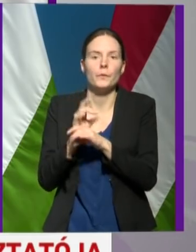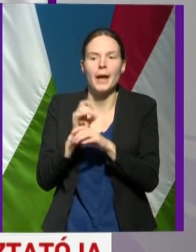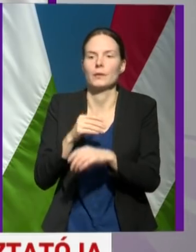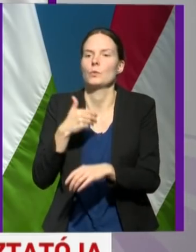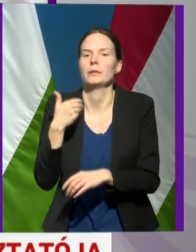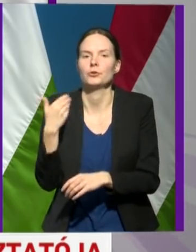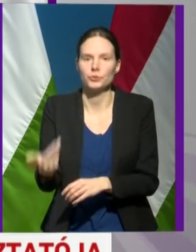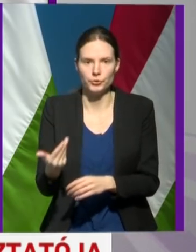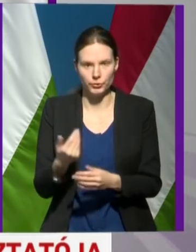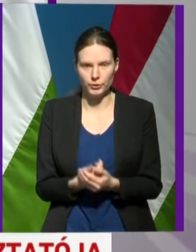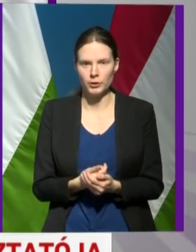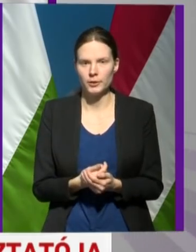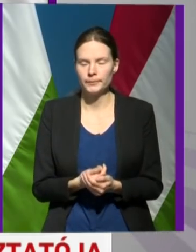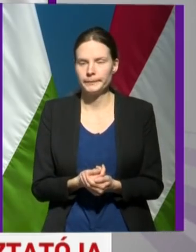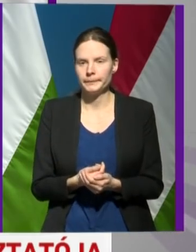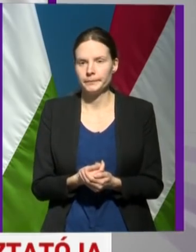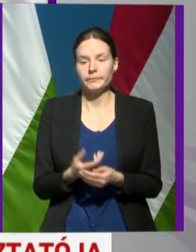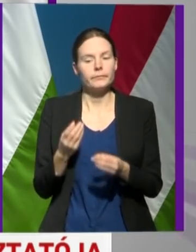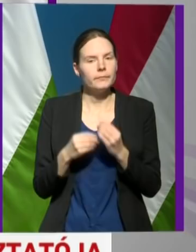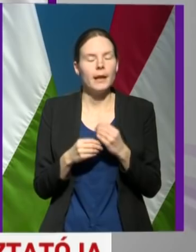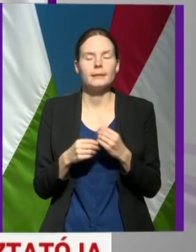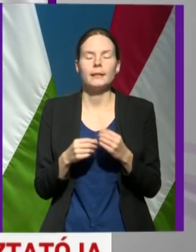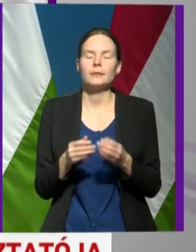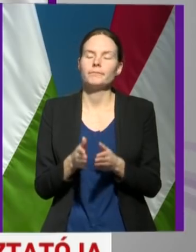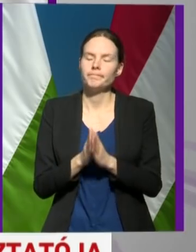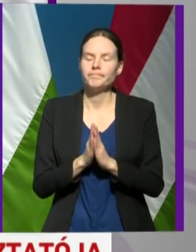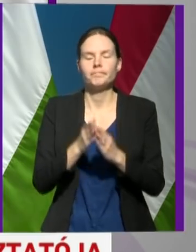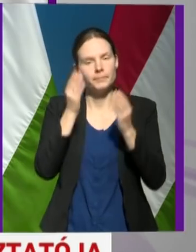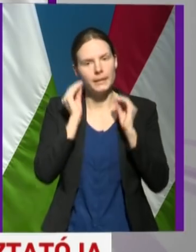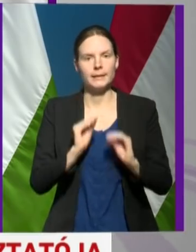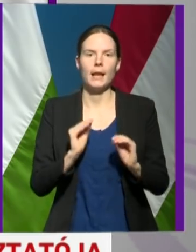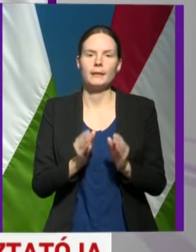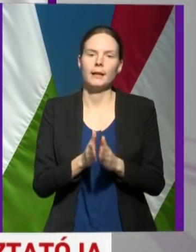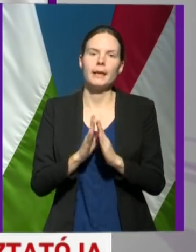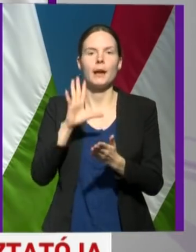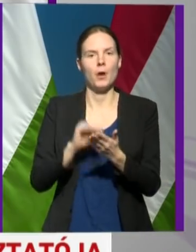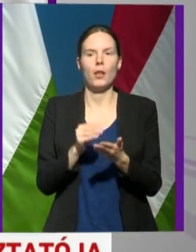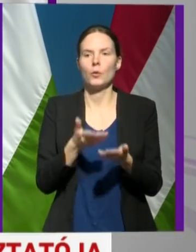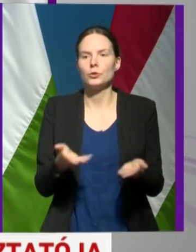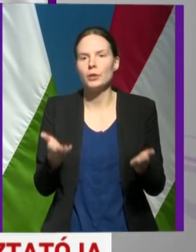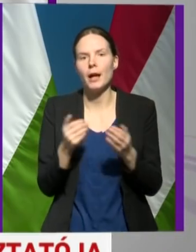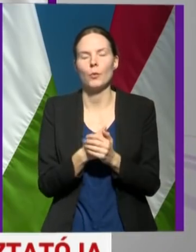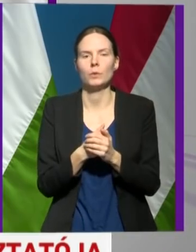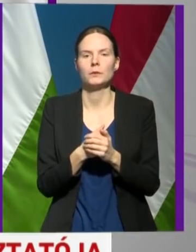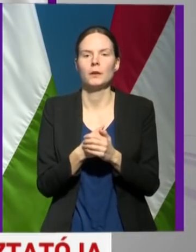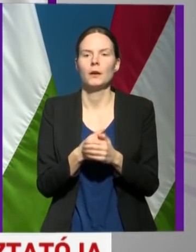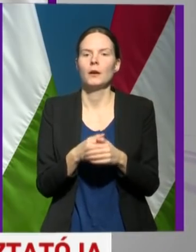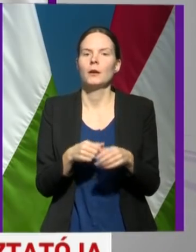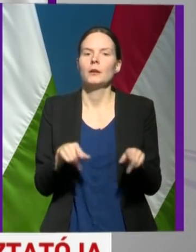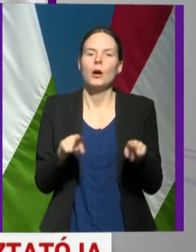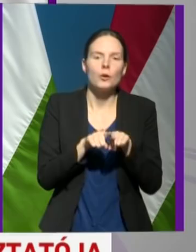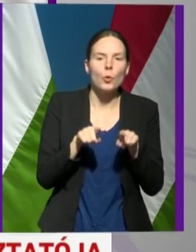fertőzést megkapják. Ezért nagy tisztelettel kérem a lakosságot, a hozzátartozókat